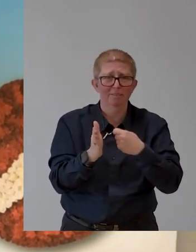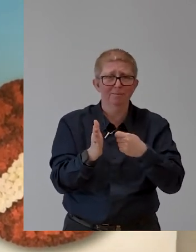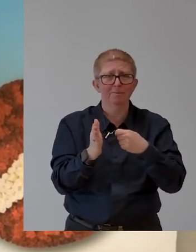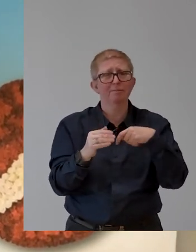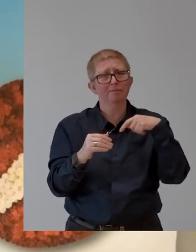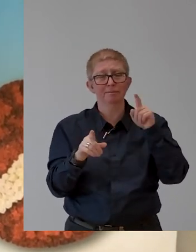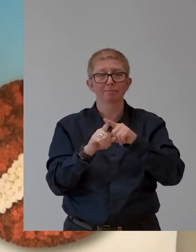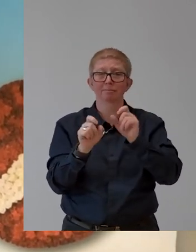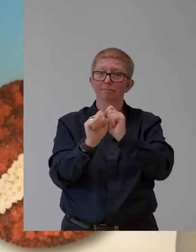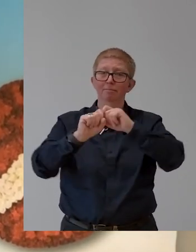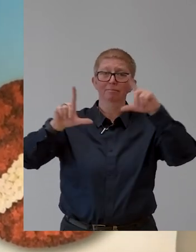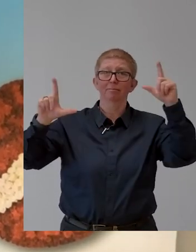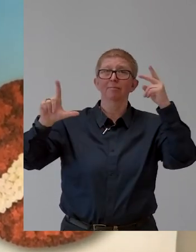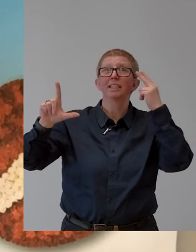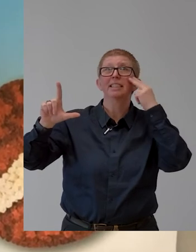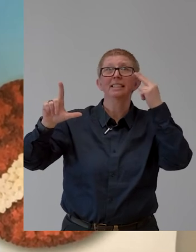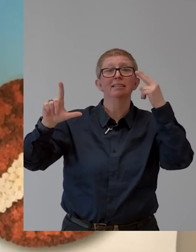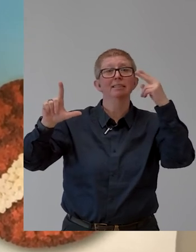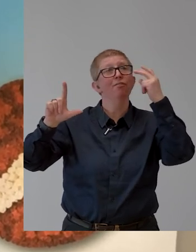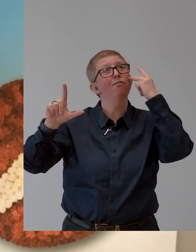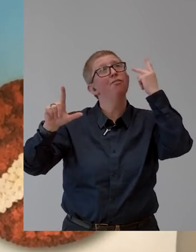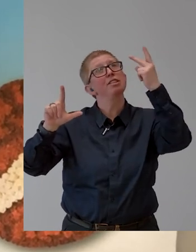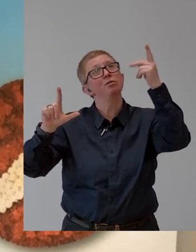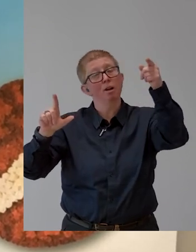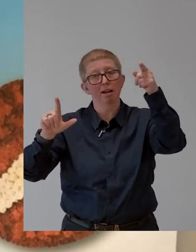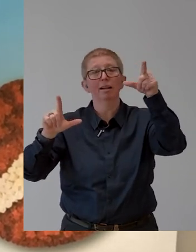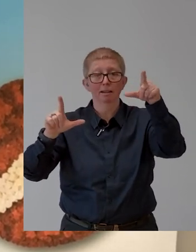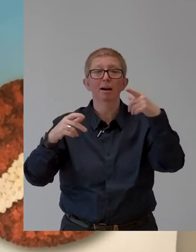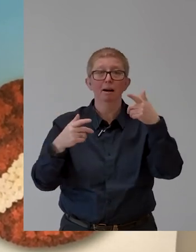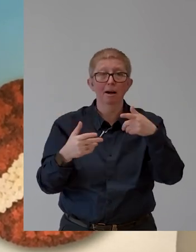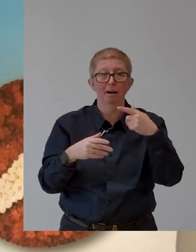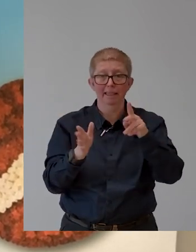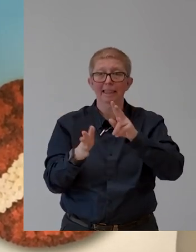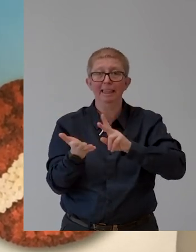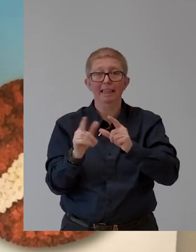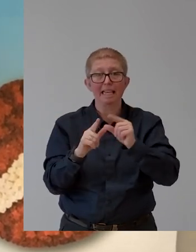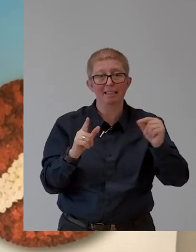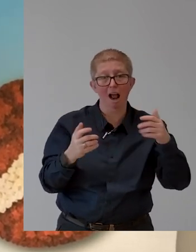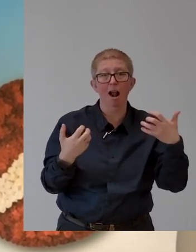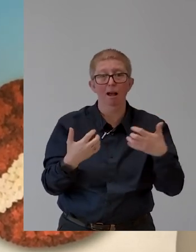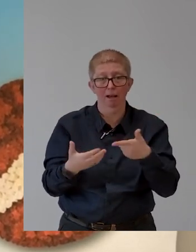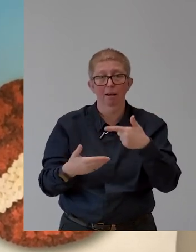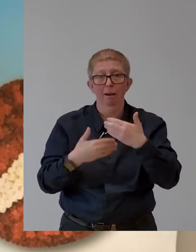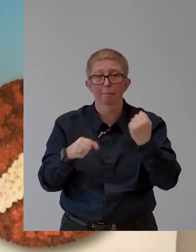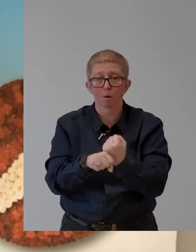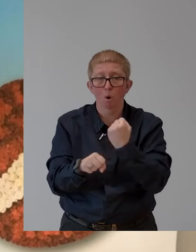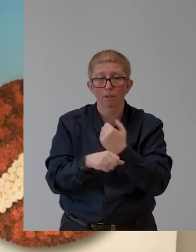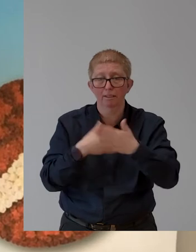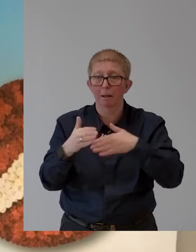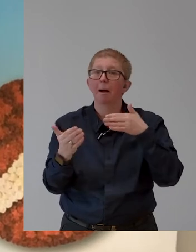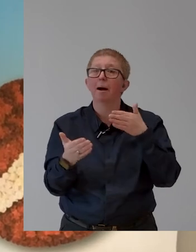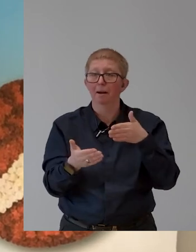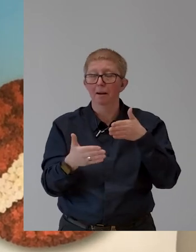workplaces, a reality, we created our own disability management in our company,